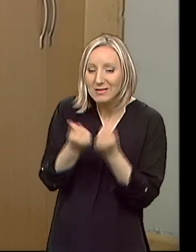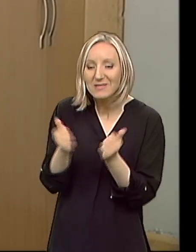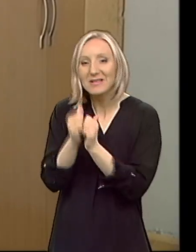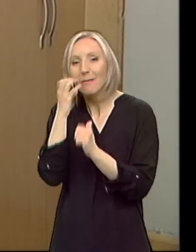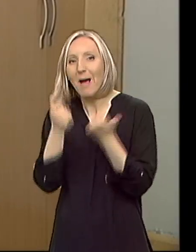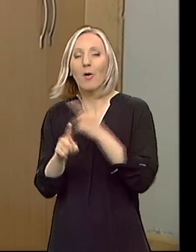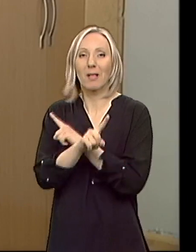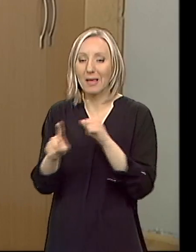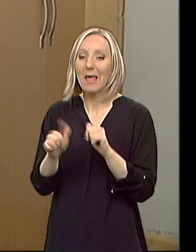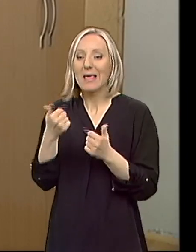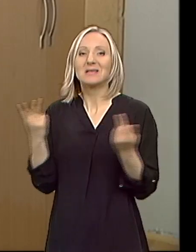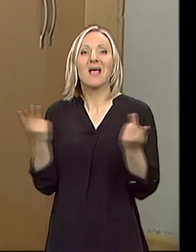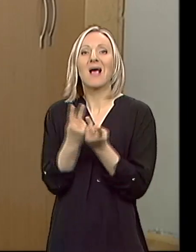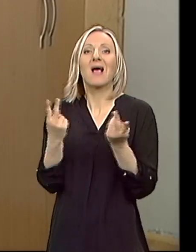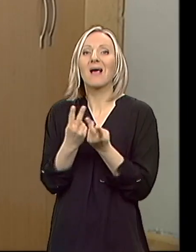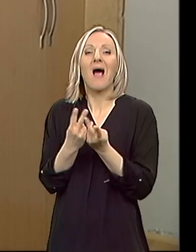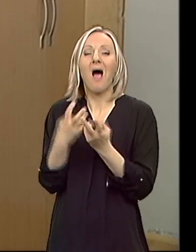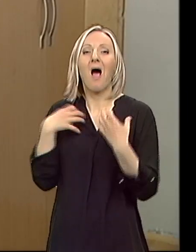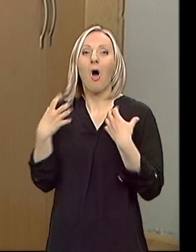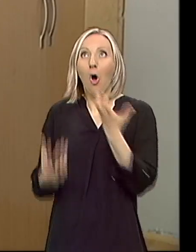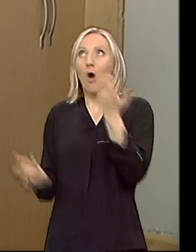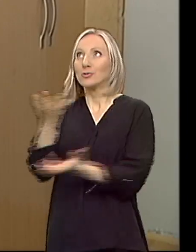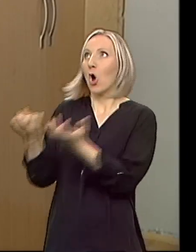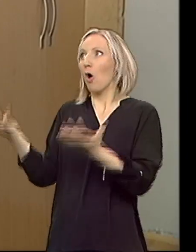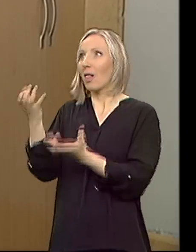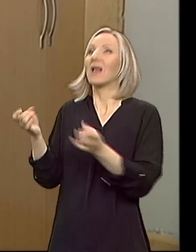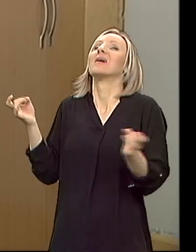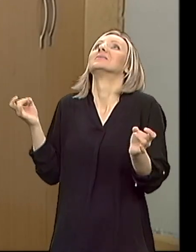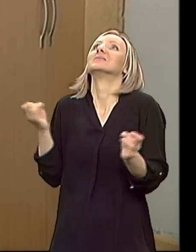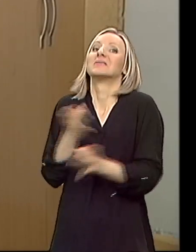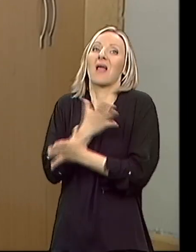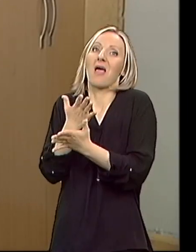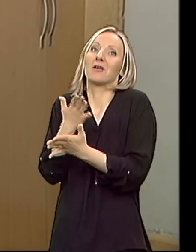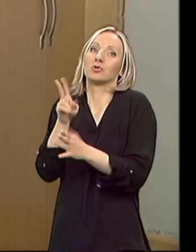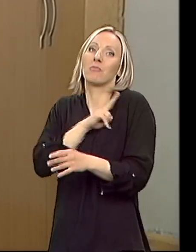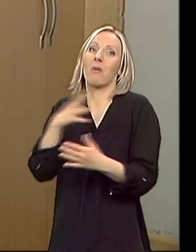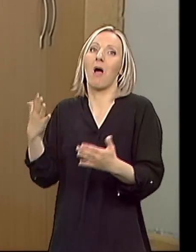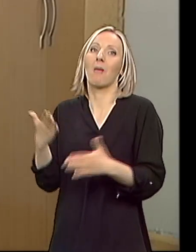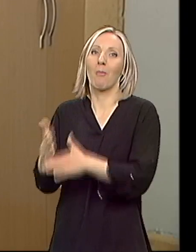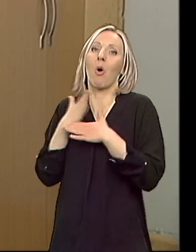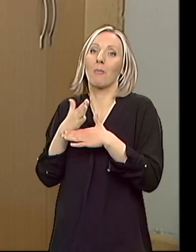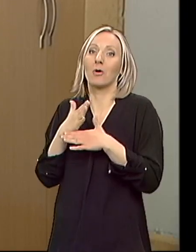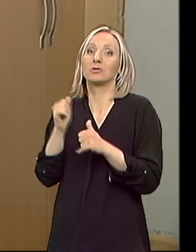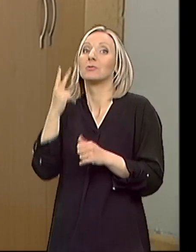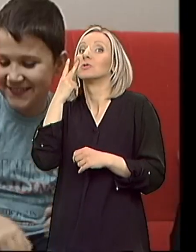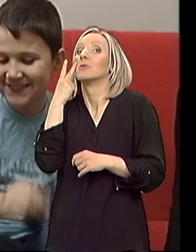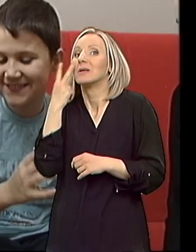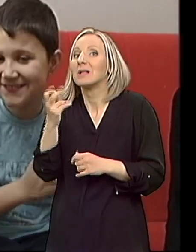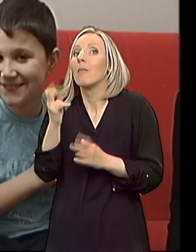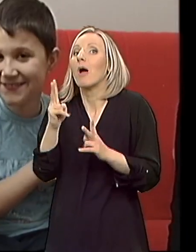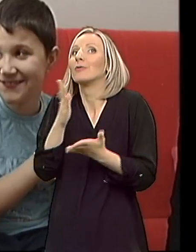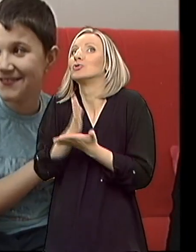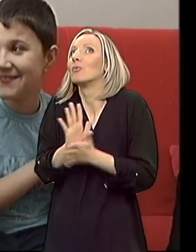Generalno jeste žungliranje, ali kažem, eto imamo sreće da imamo pomoć, samo ćemo vidjeti kako će to da izgleda kasnije.